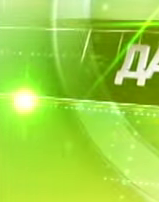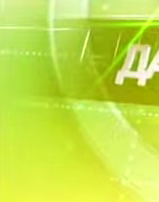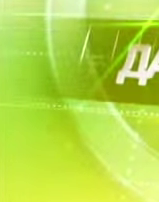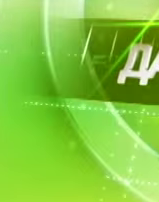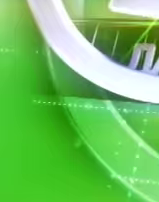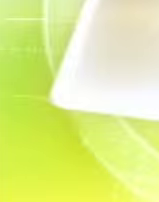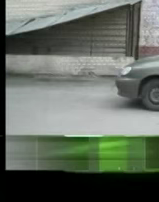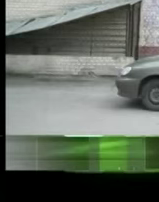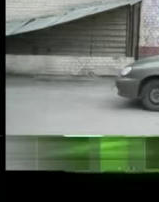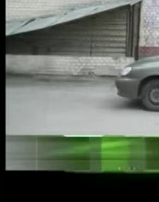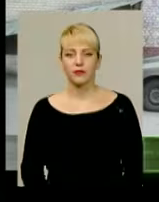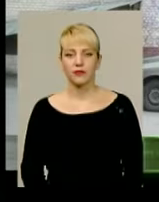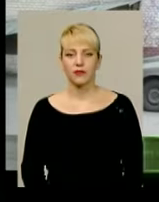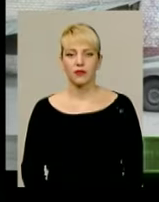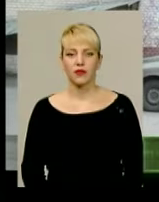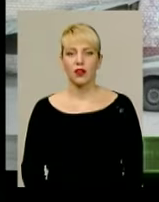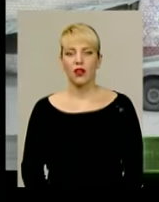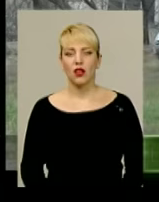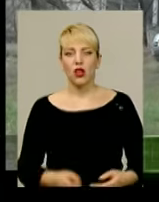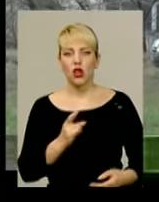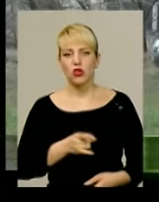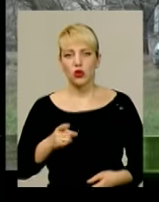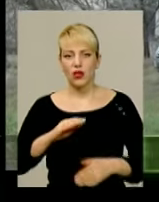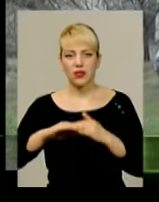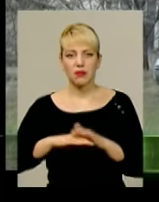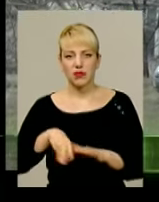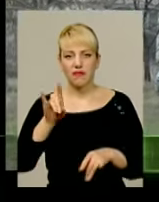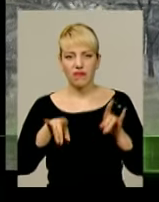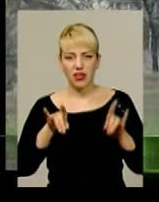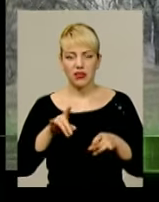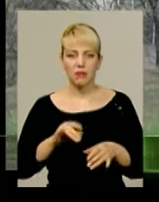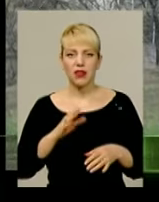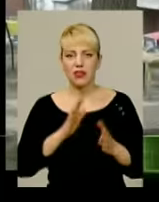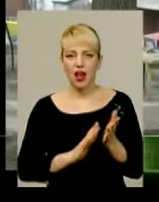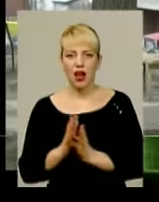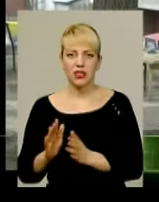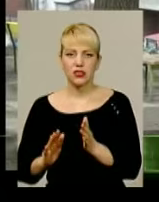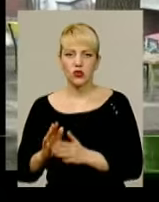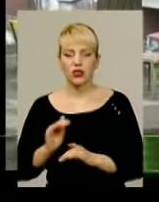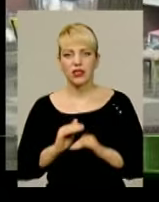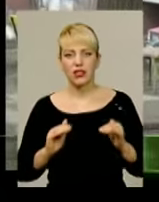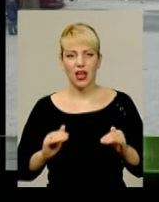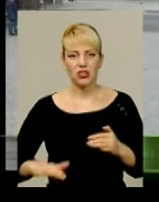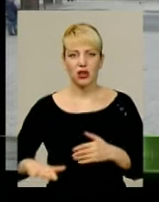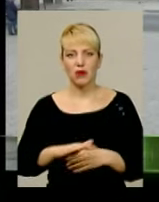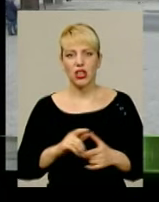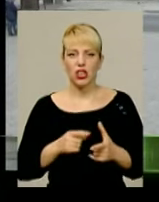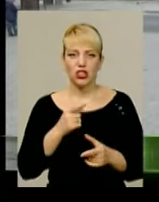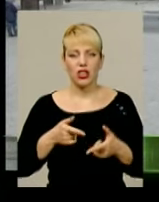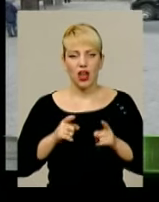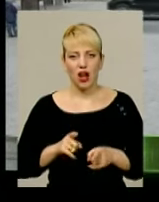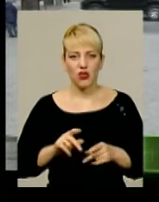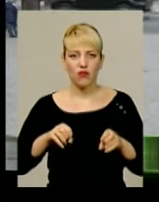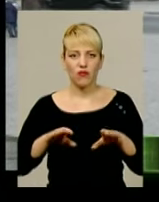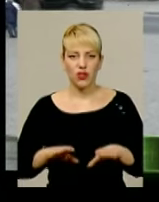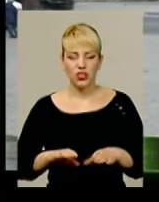Музика Стоянки під вікнами, на газонах та дитячих майданчиках. Або чи реально у Хмельницькому вирішити